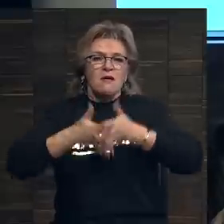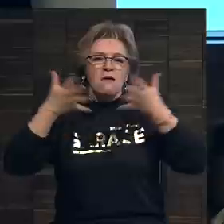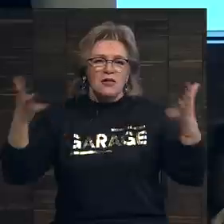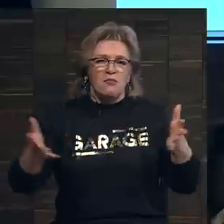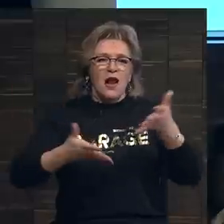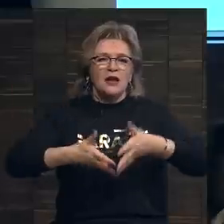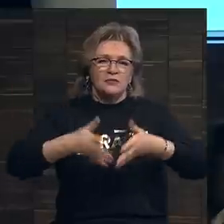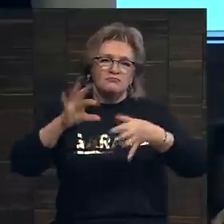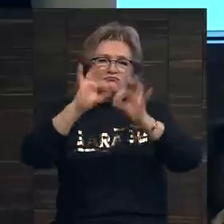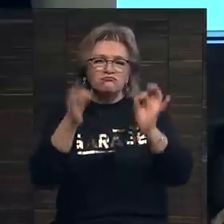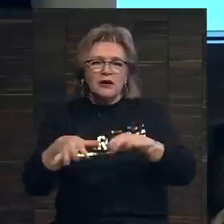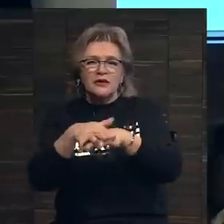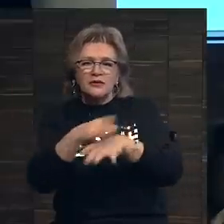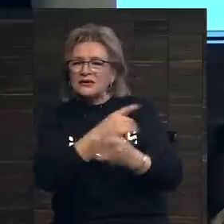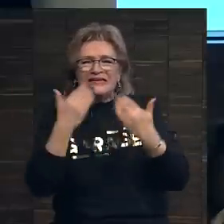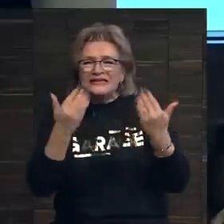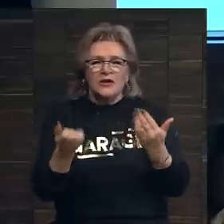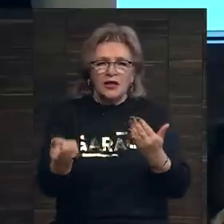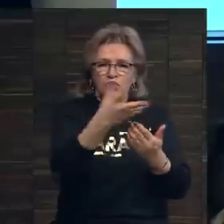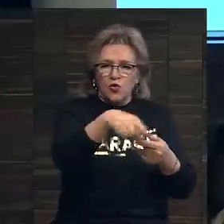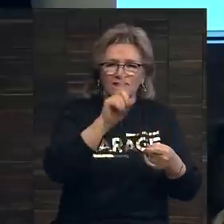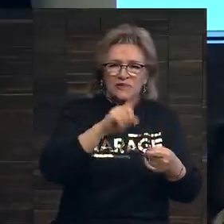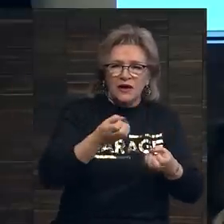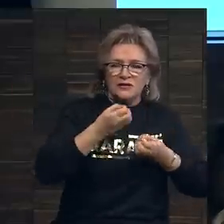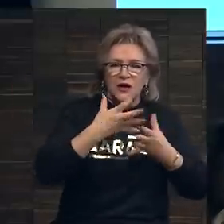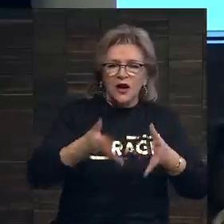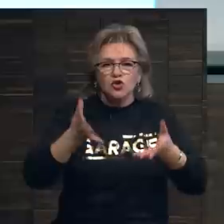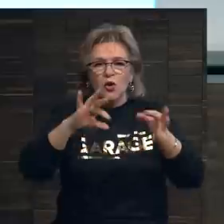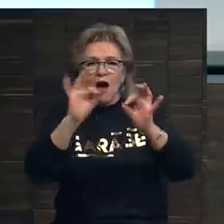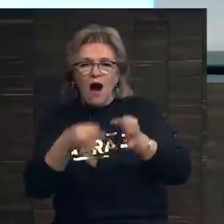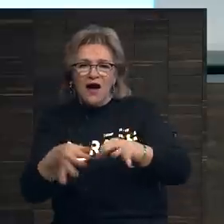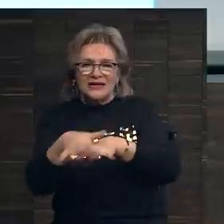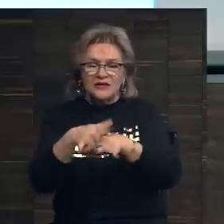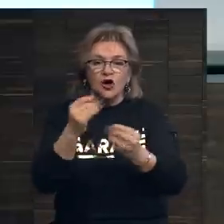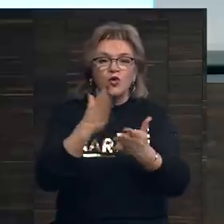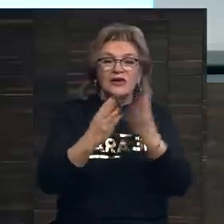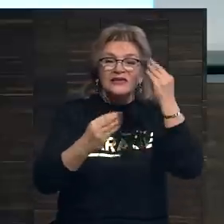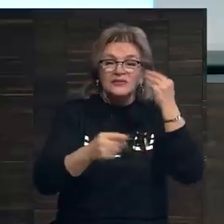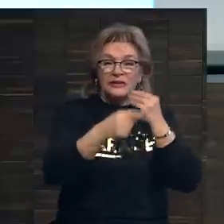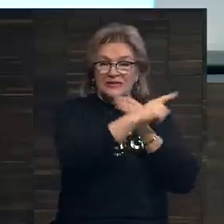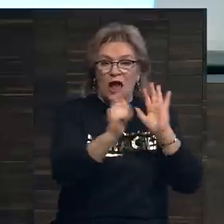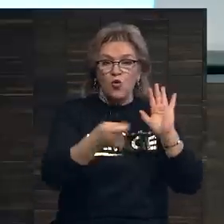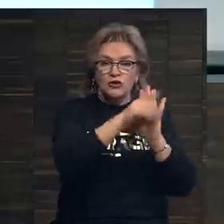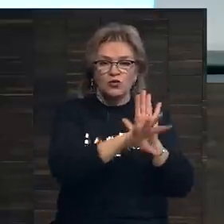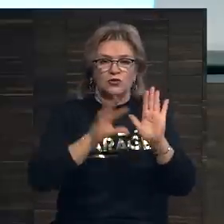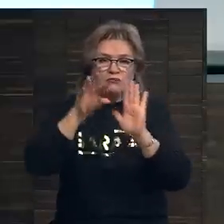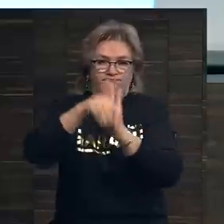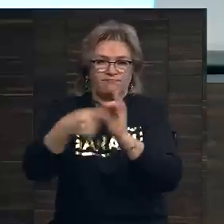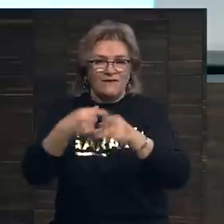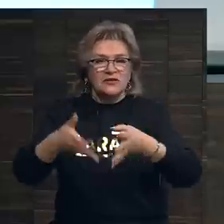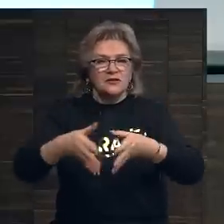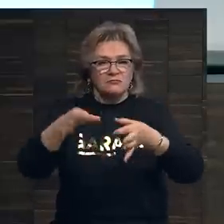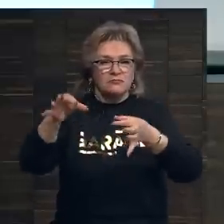арт-рынком. Я не знаю, насколько вы хорошо знаете арт-рынок, но есть смысл поместить аукционы в его контекст.